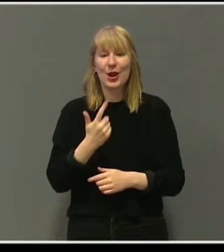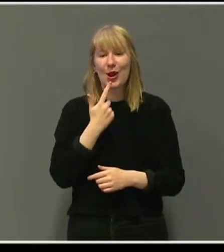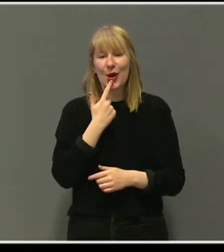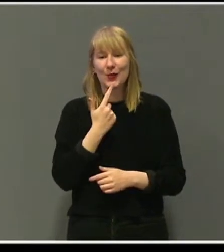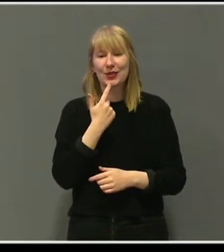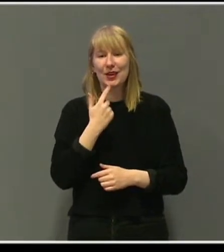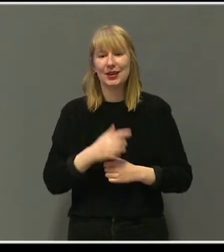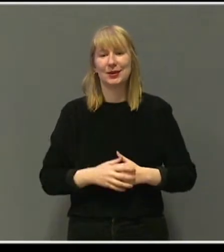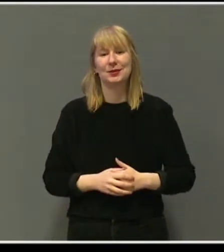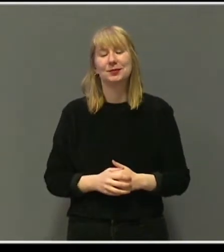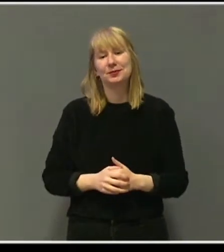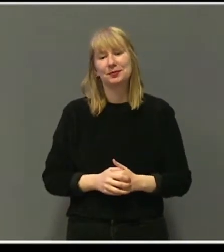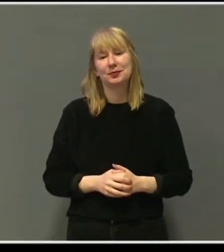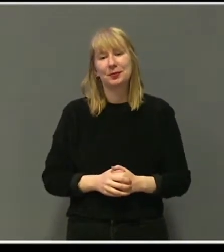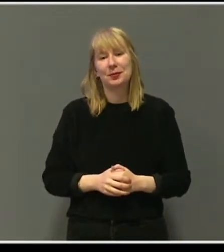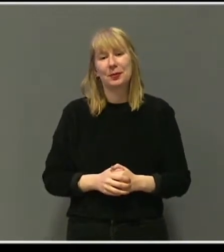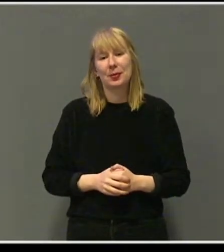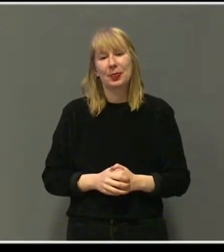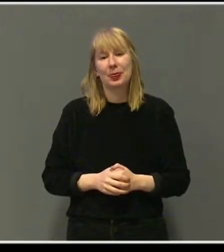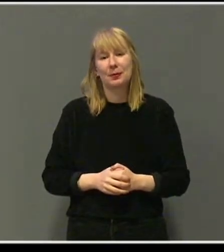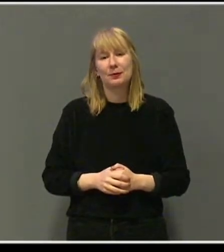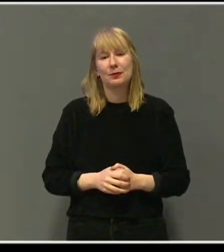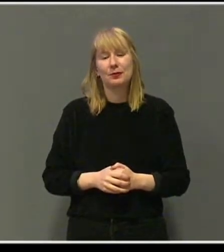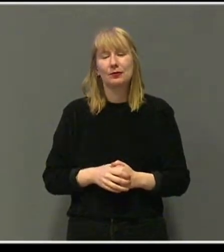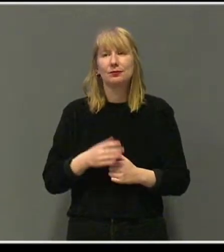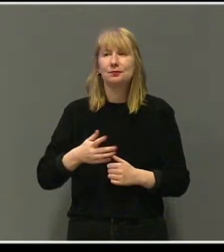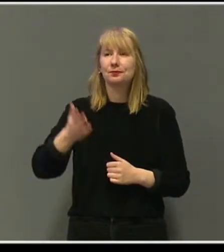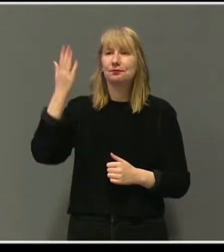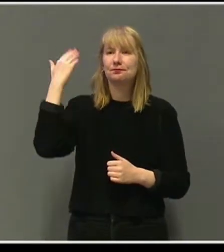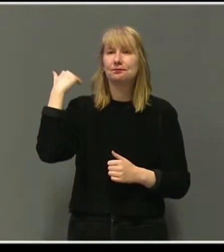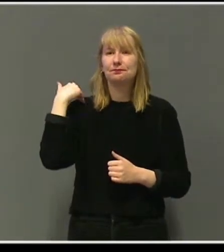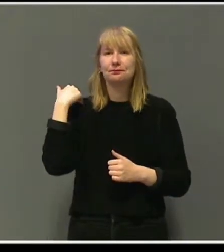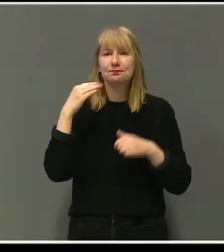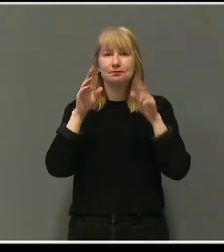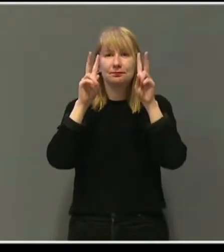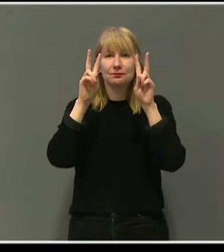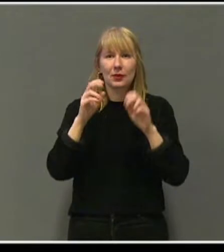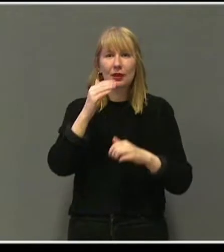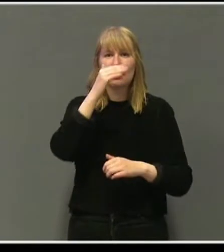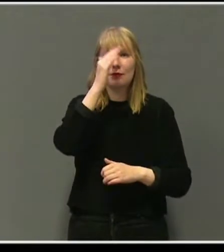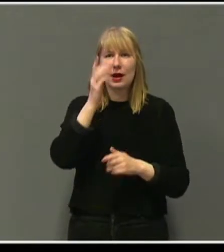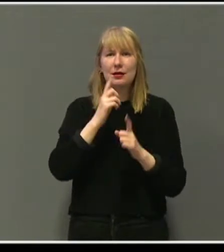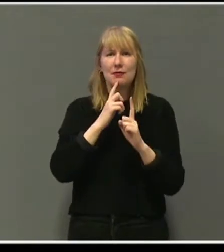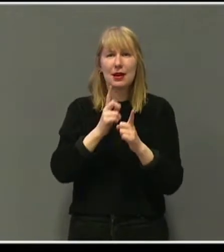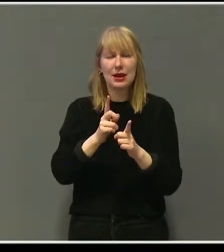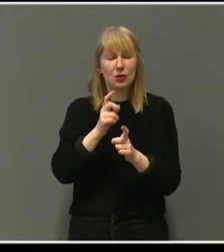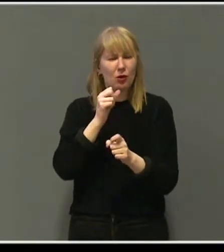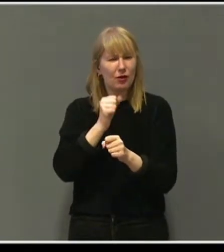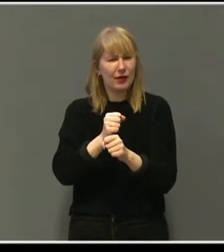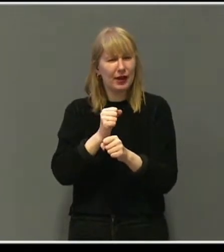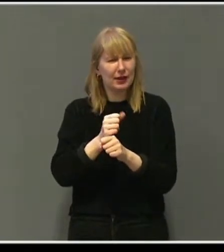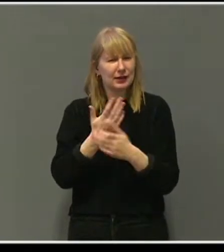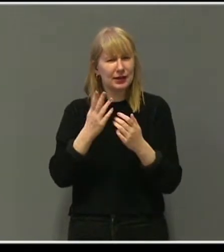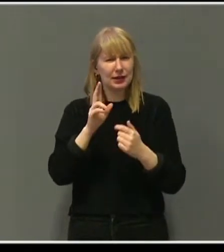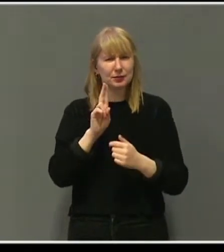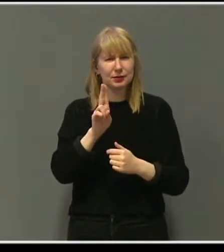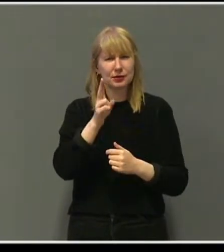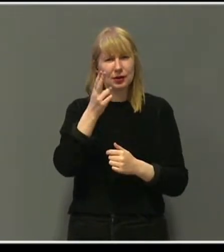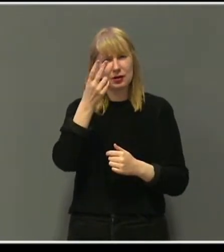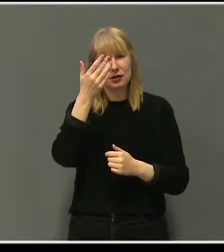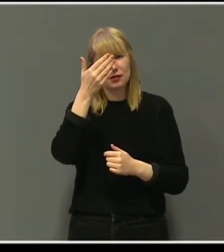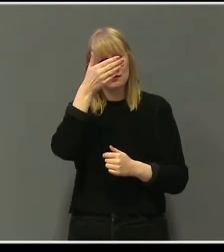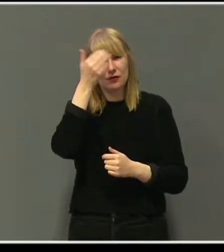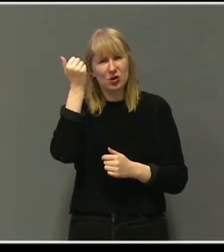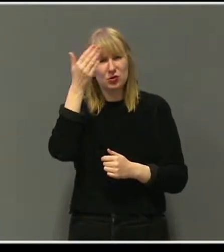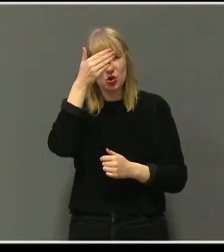Når jeg sjekker værmelingene fra den gangen, så ser jeg at det ikke var noen spesielt varme sommer. Det var en typisk norsk